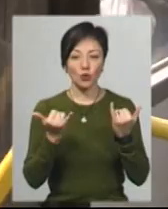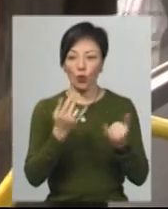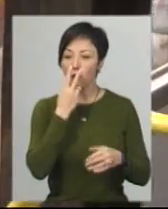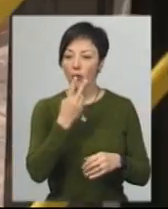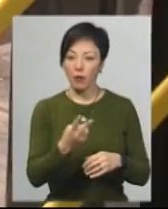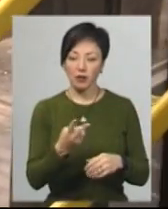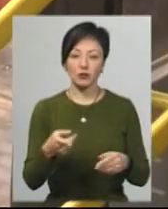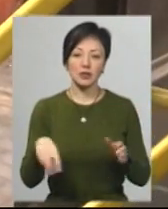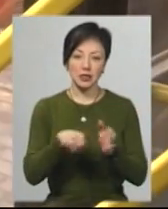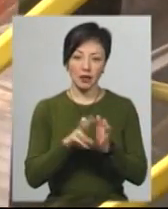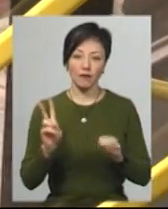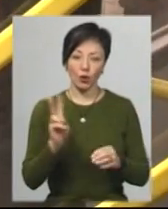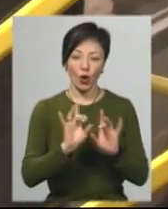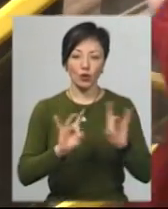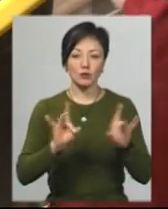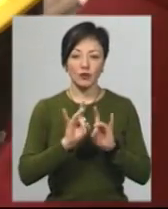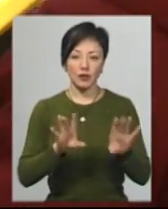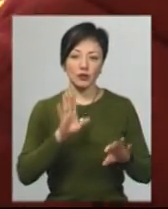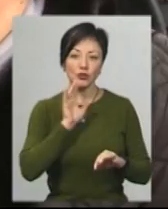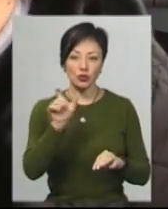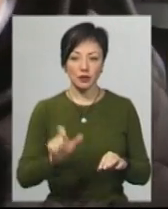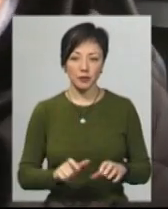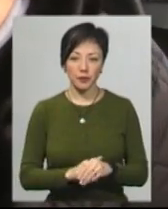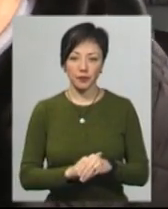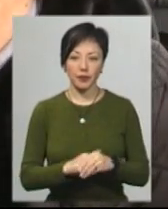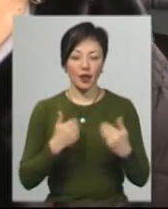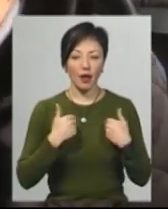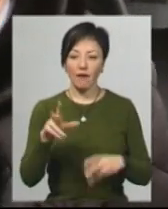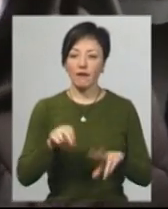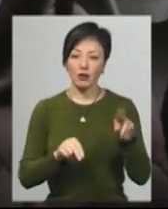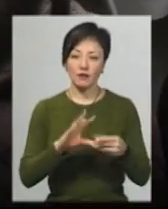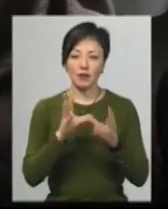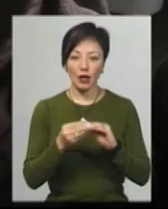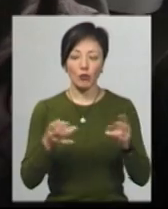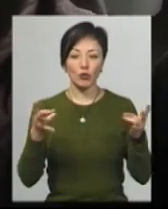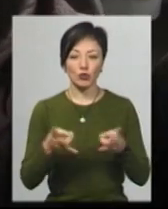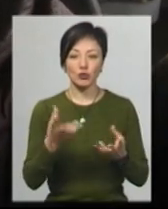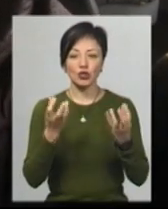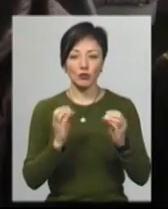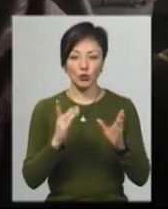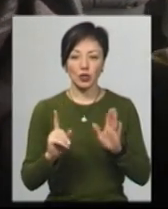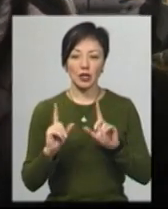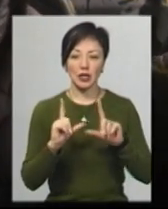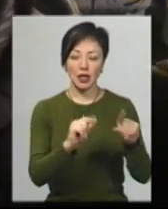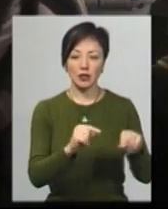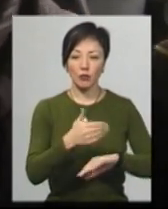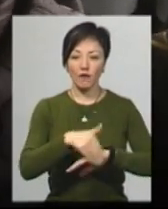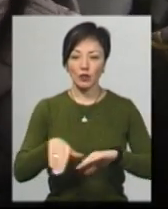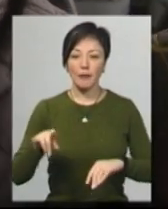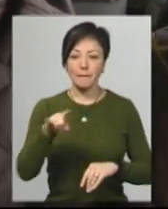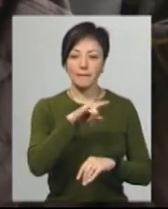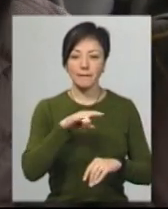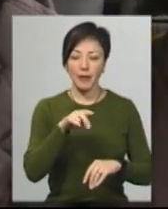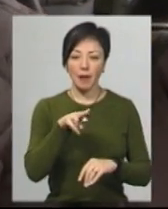побачила. Тому й сіла в тролейбус, розповідає Алла Поріжок. Я вважаю, що взагалі потрібен, якщо він ще буде їхати по-пілотськи. Бо по